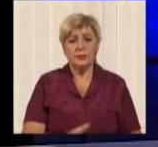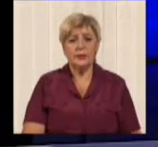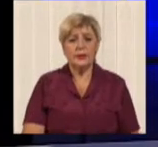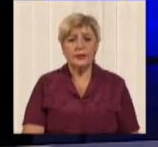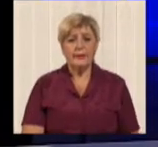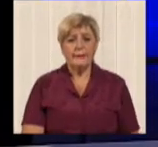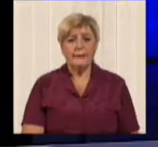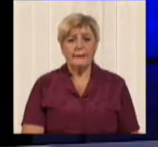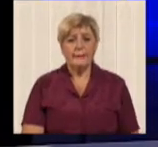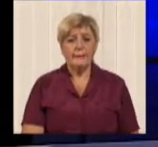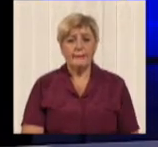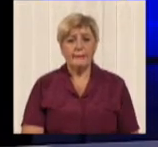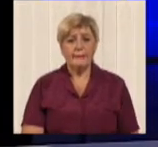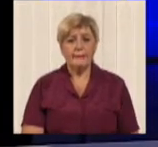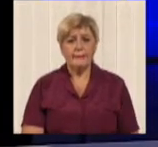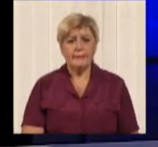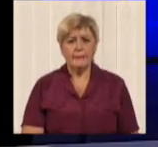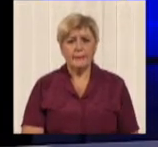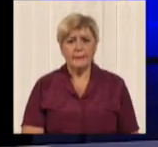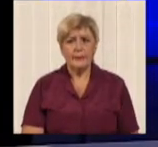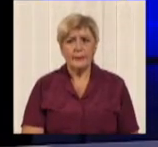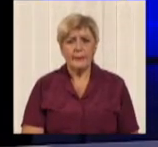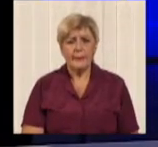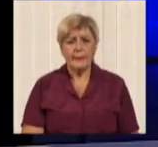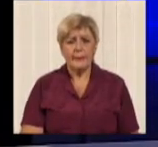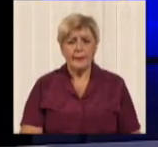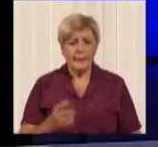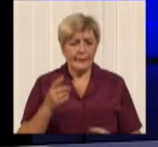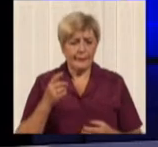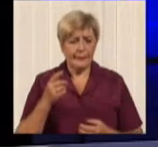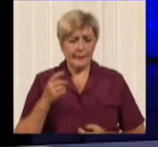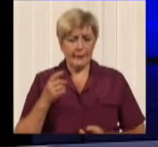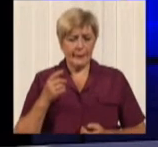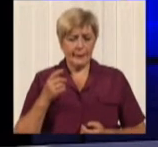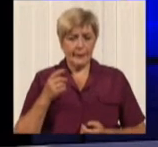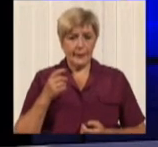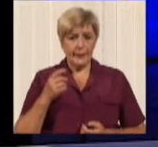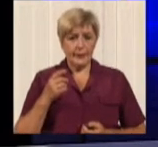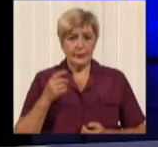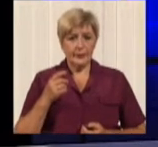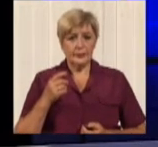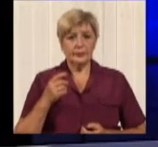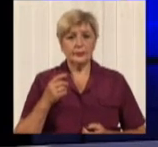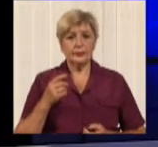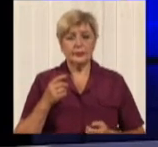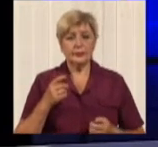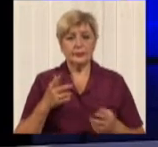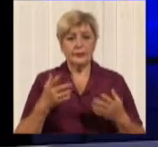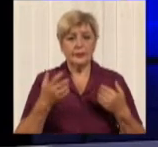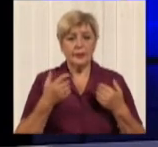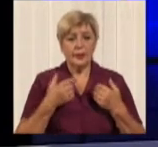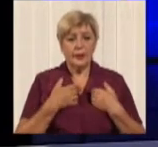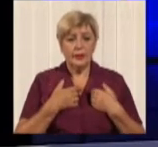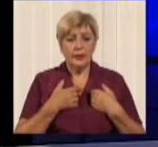слухаємо. Доброго вечора. Я вам скажу, що ось ці маніпуляції, це виходить, що хто не льготчик, возять льготчиків за наші